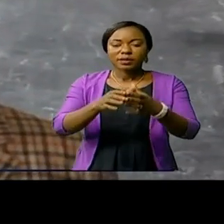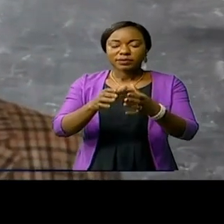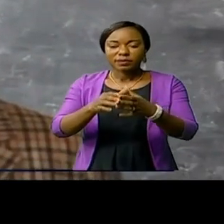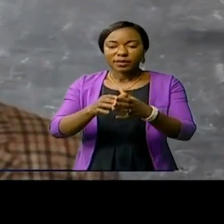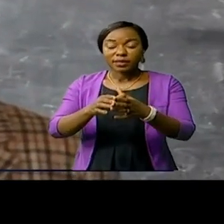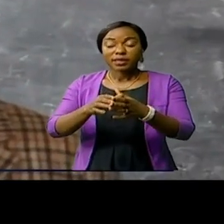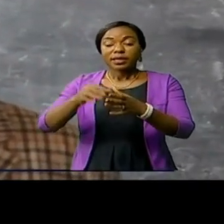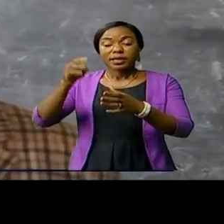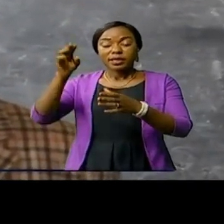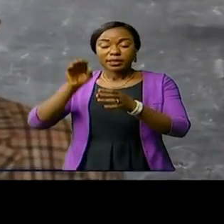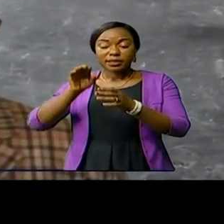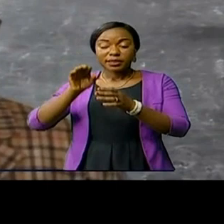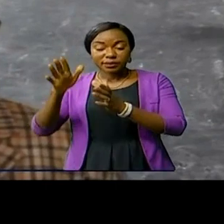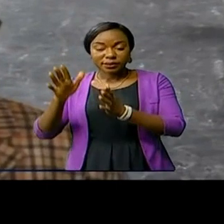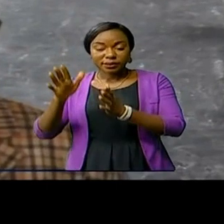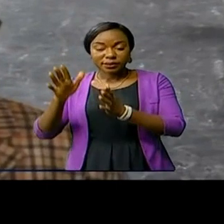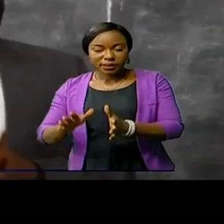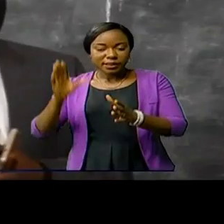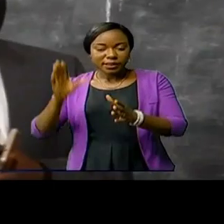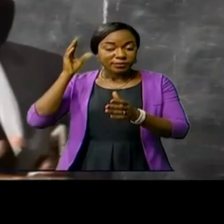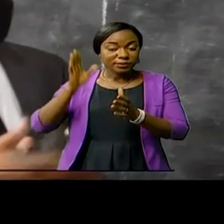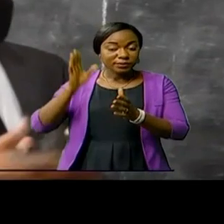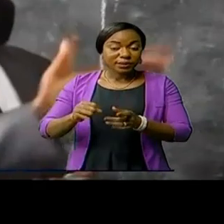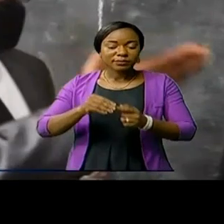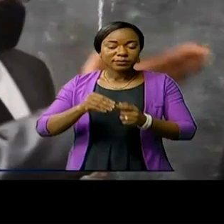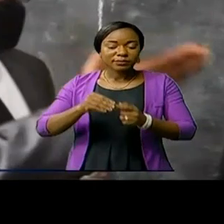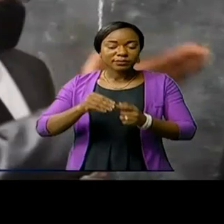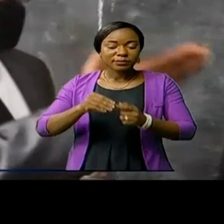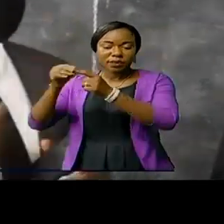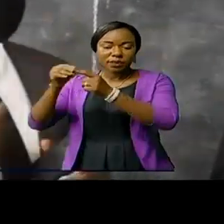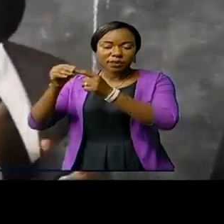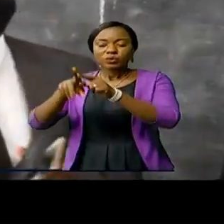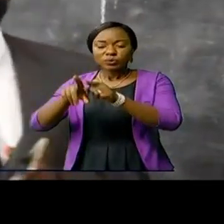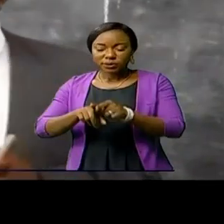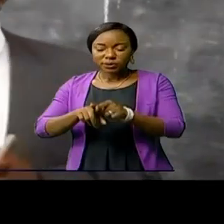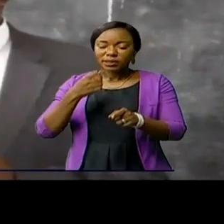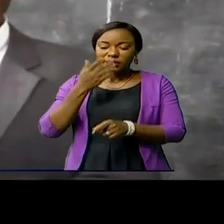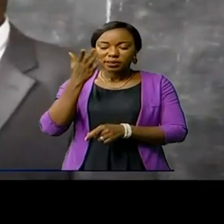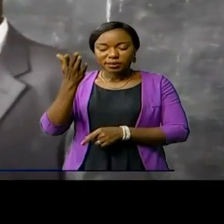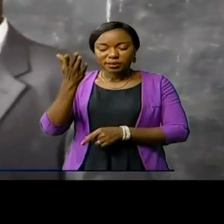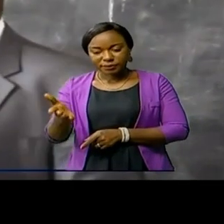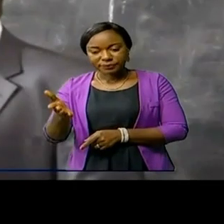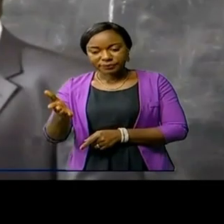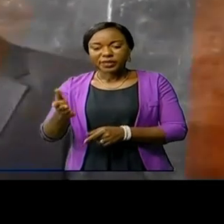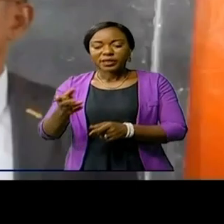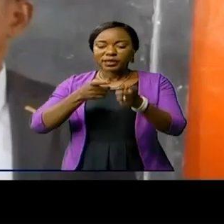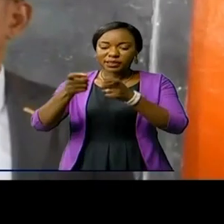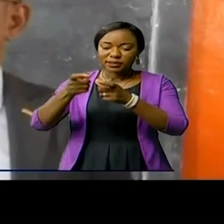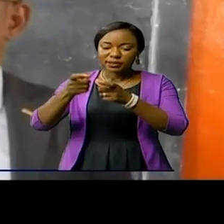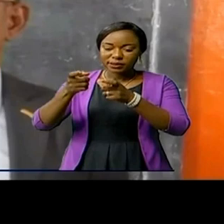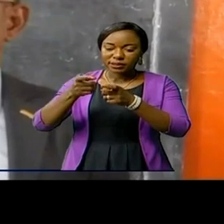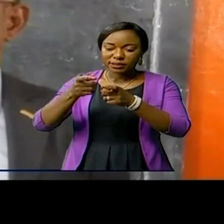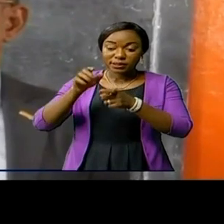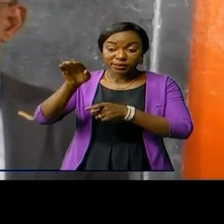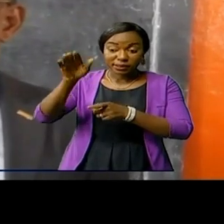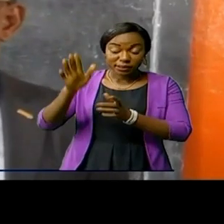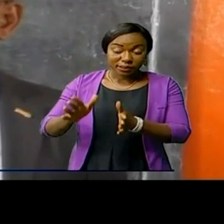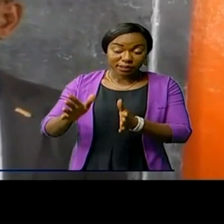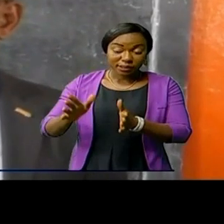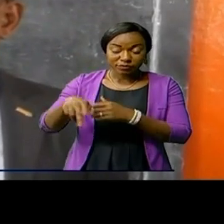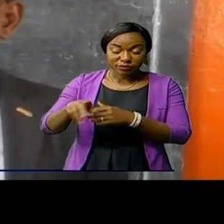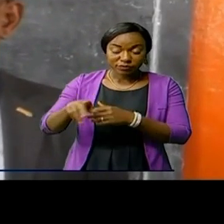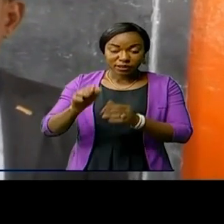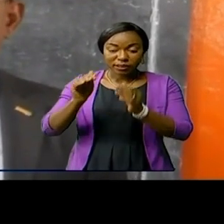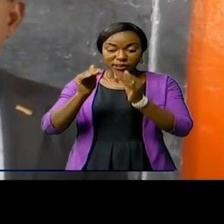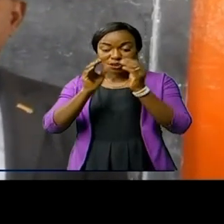'EPST, Modeste Boulaya, l'inspecteur principal provincial Nicolas Nyangébizika Yembe et le directeur provincial en charge de la paix et des